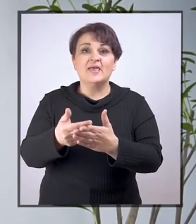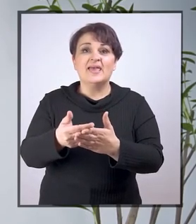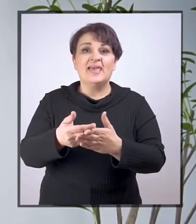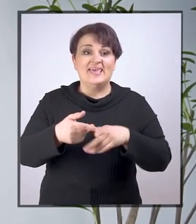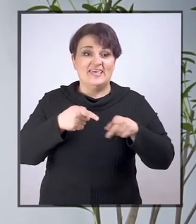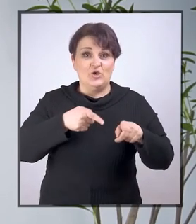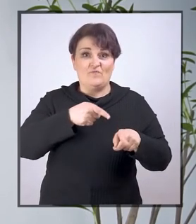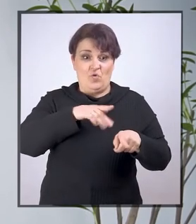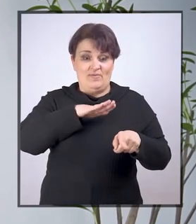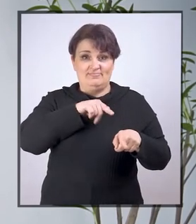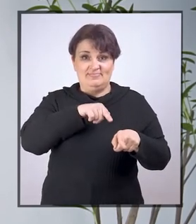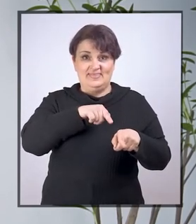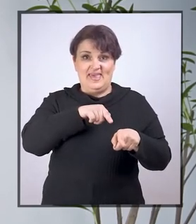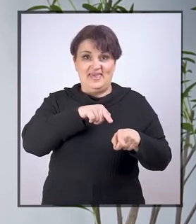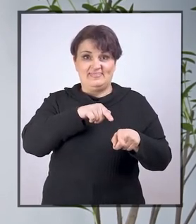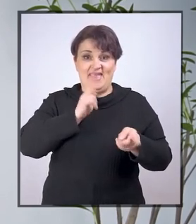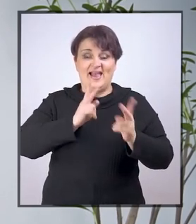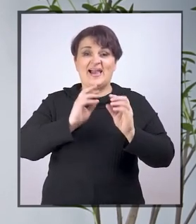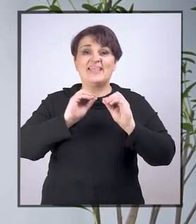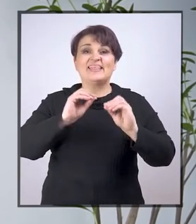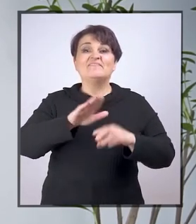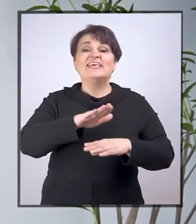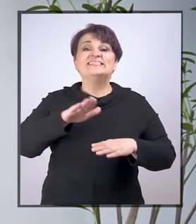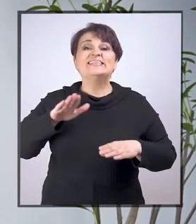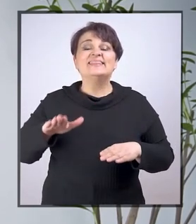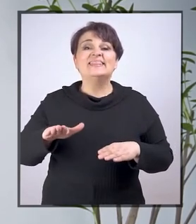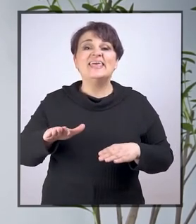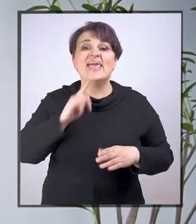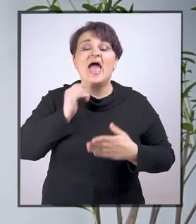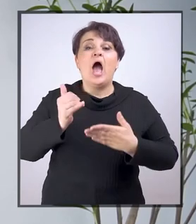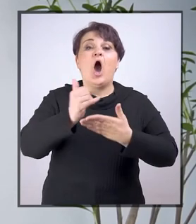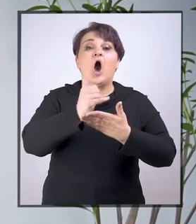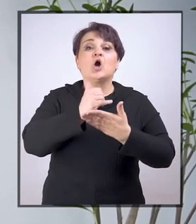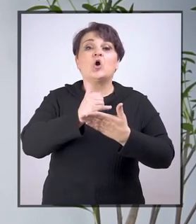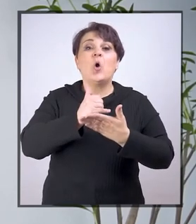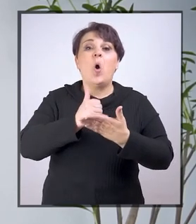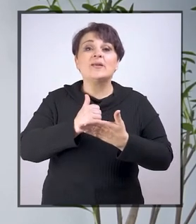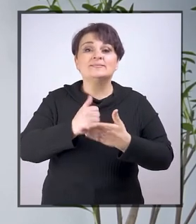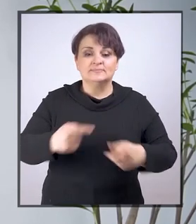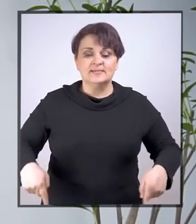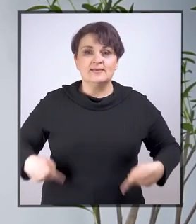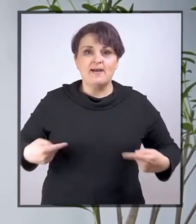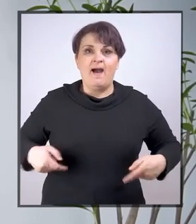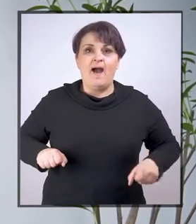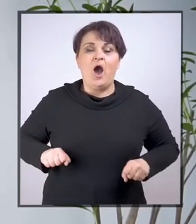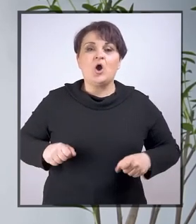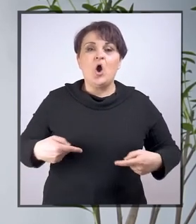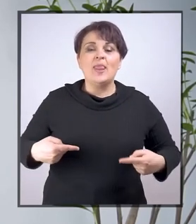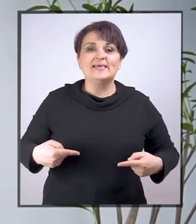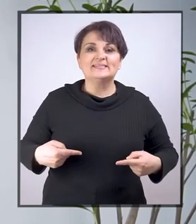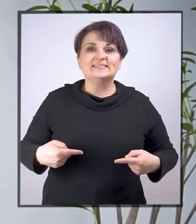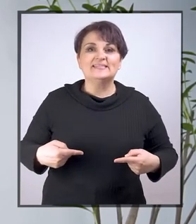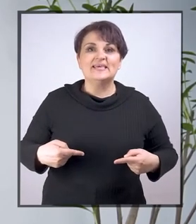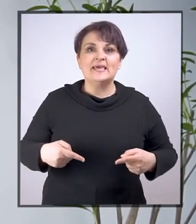slučaj kada se nastava za dijete korisnika kolica